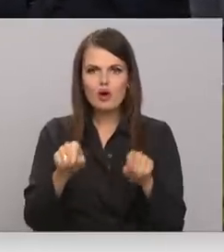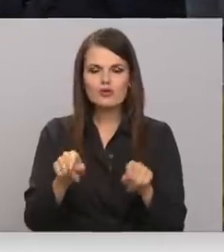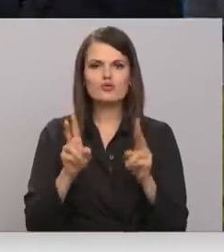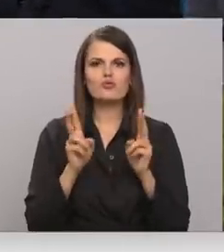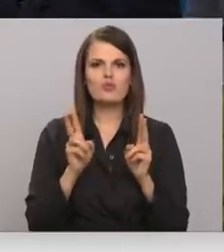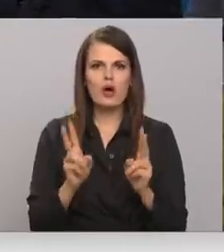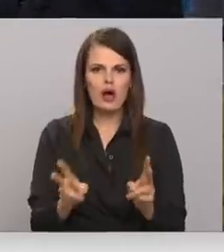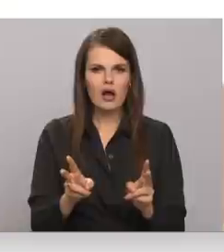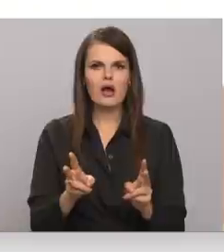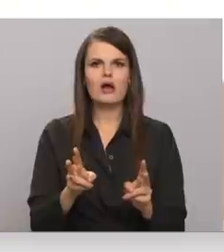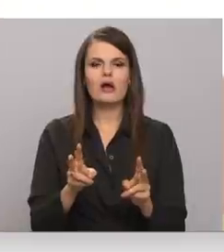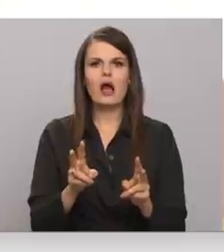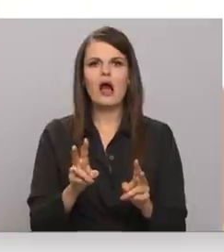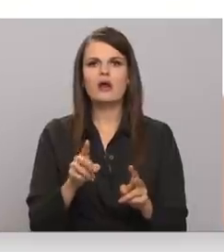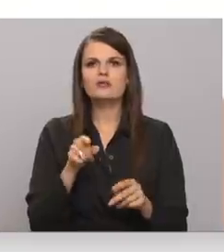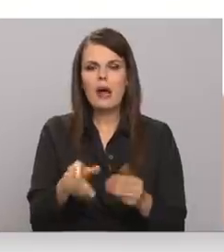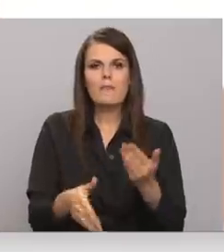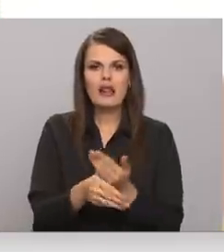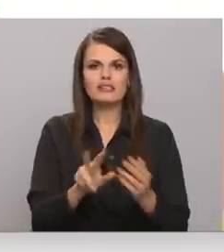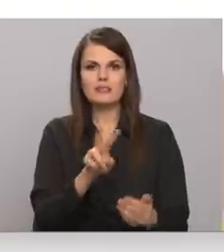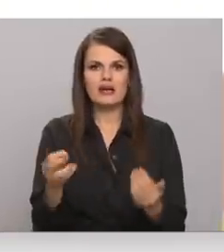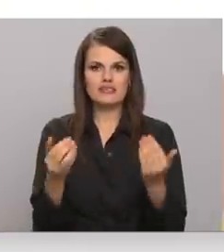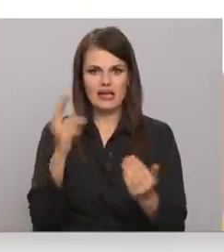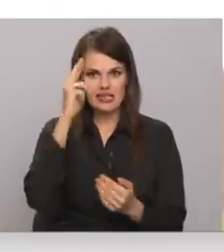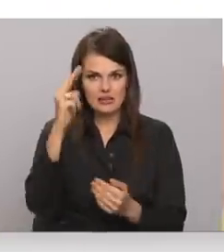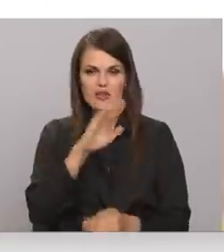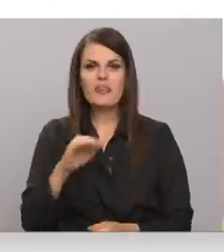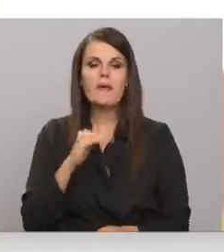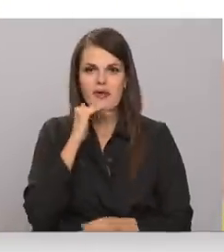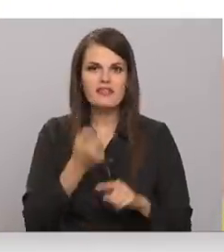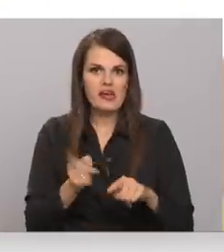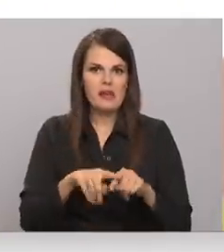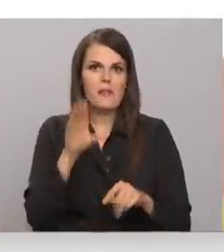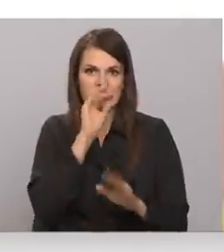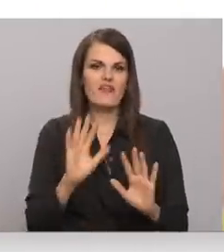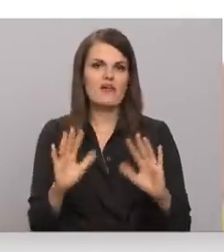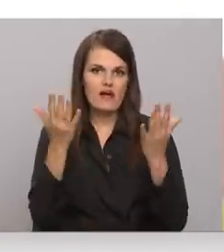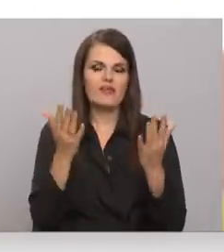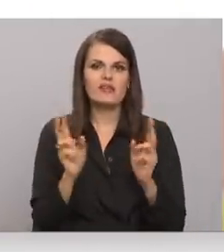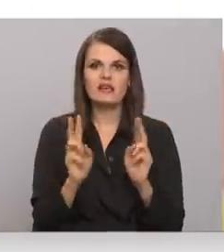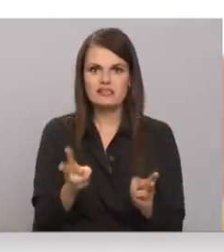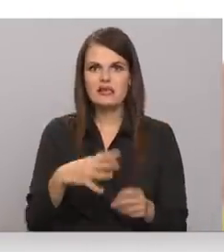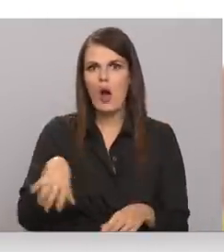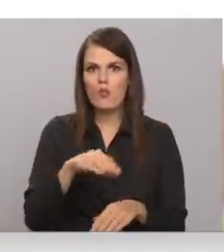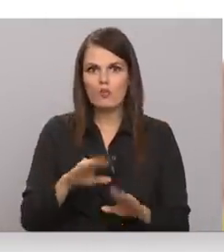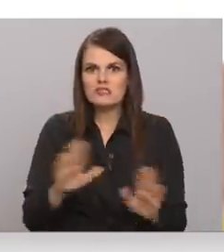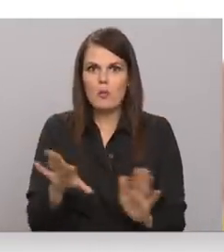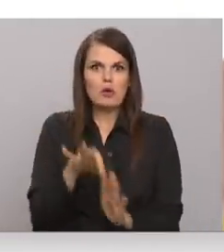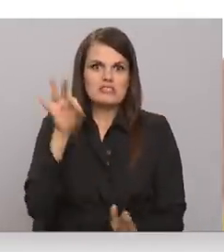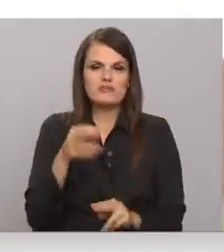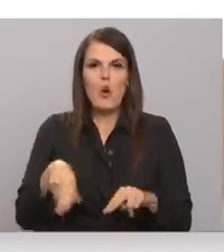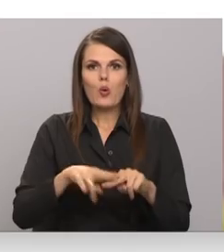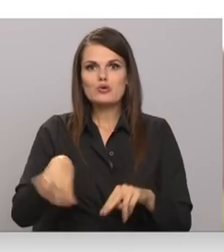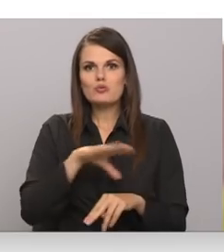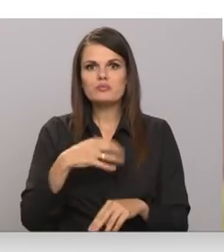palīdzība, kas ir absolīti, nepietiek. Tāpēc var gadīties, ka mums nebūs variantu, ka mums būs jārīkojās tā, kā